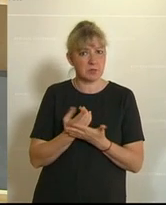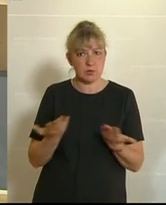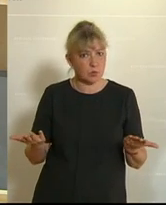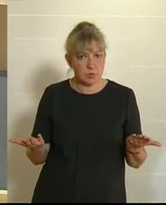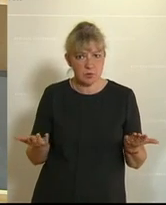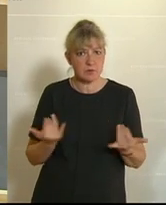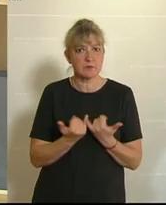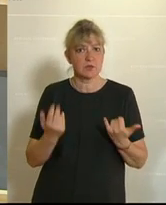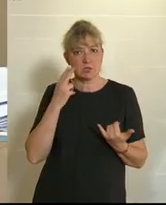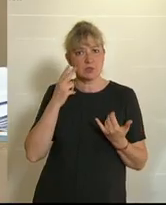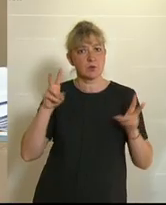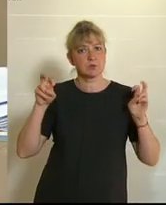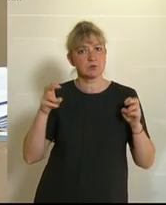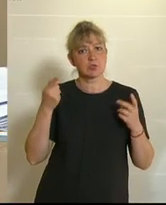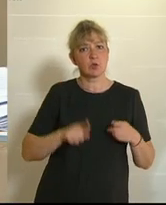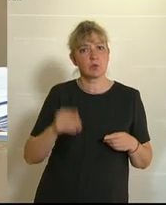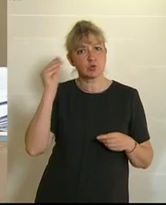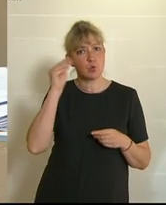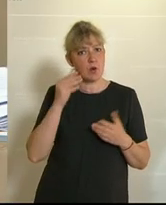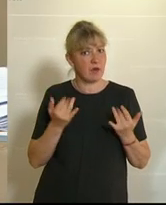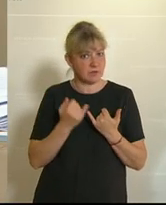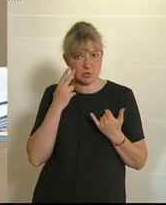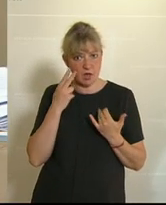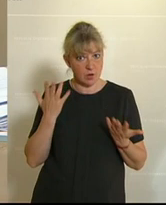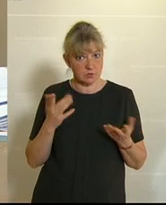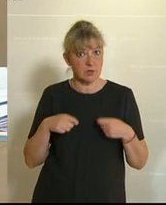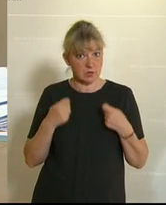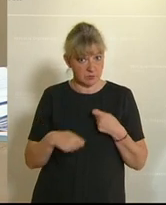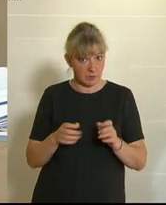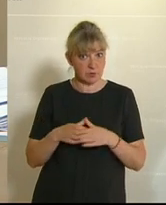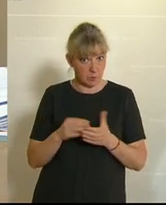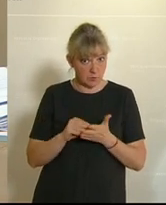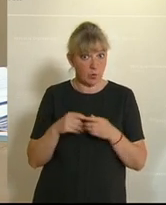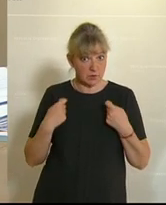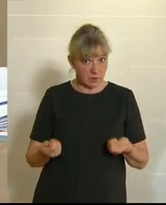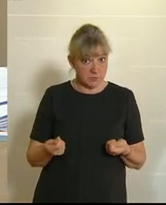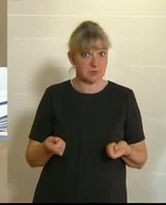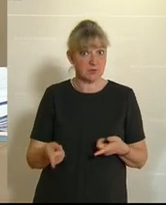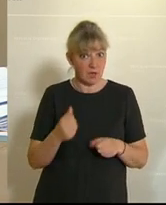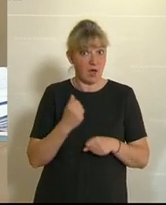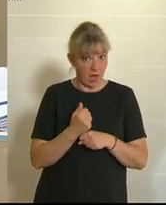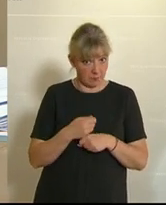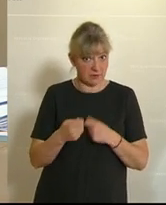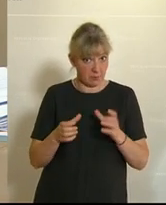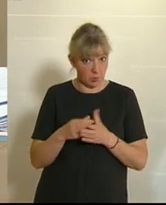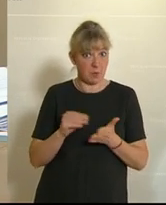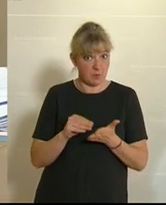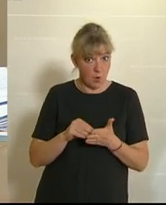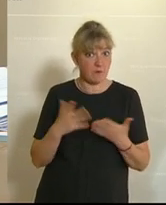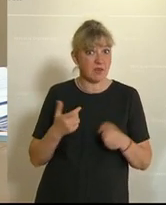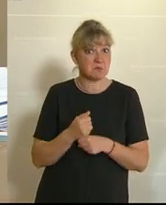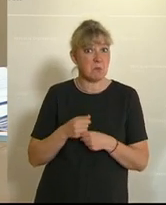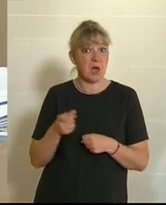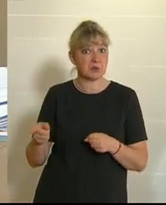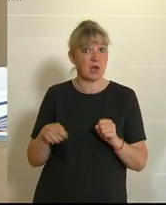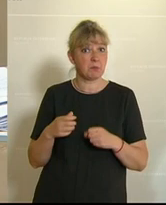geht es weiter mit den sogenannten Sonderschulen und gibt es die Arbeitsgruppe noch, die eingesetzt wurde, arbeitet die überhaupt noch? Was macht